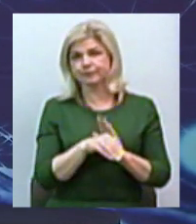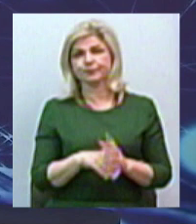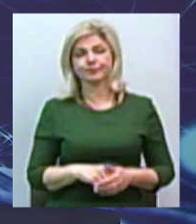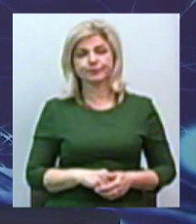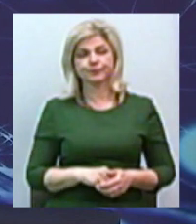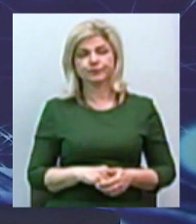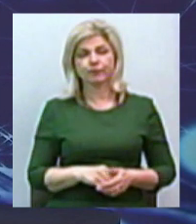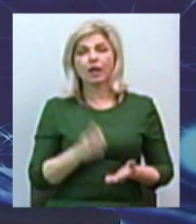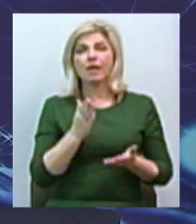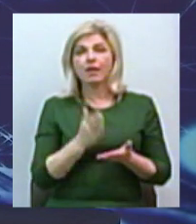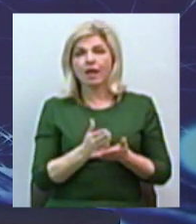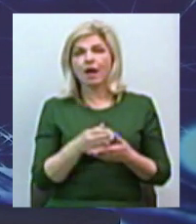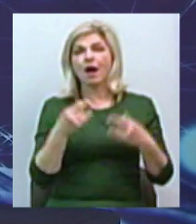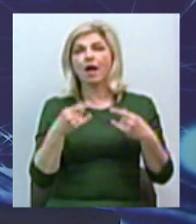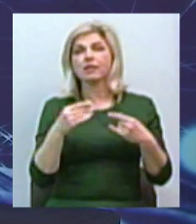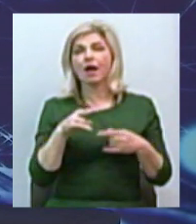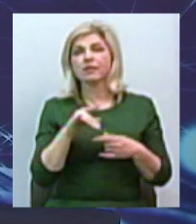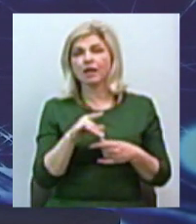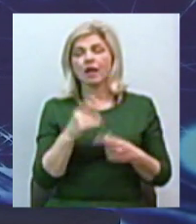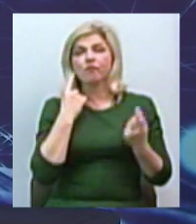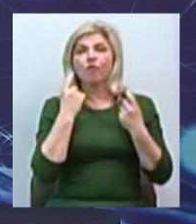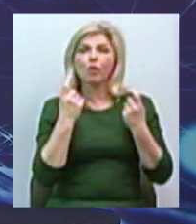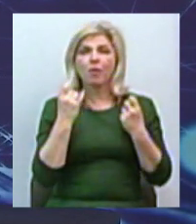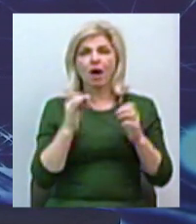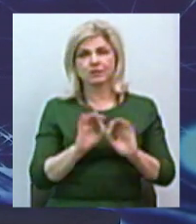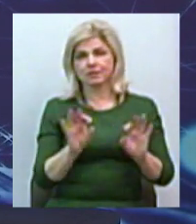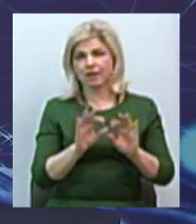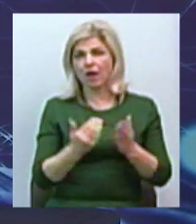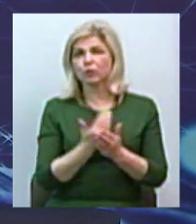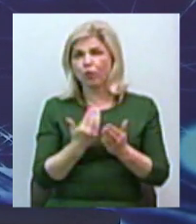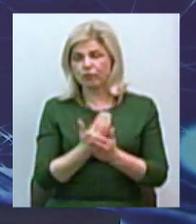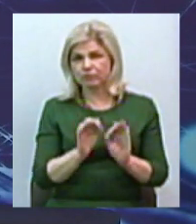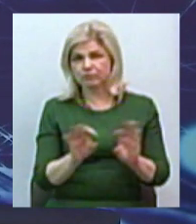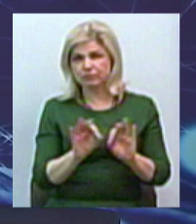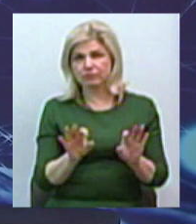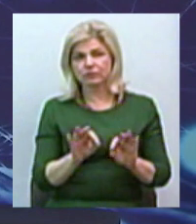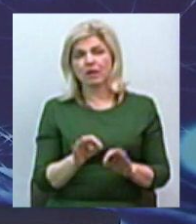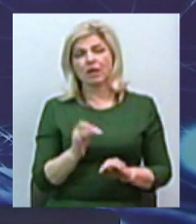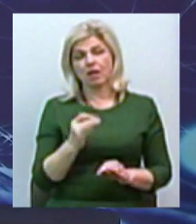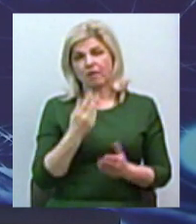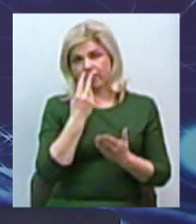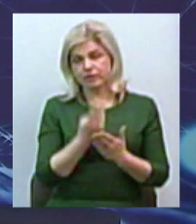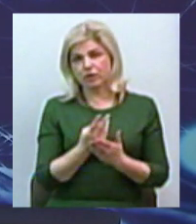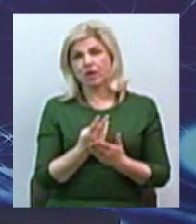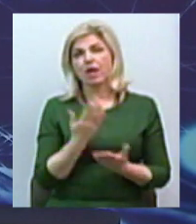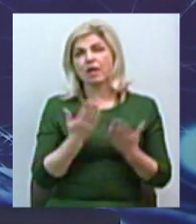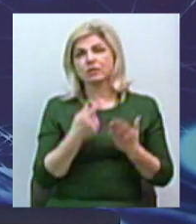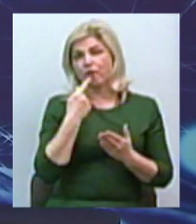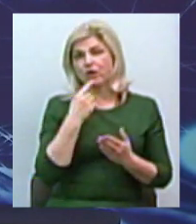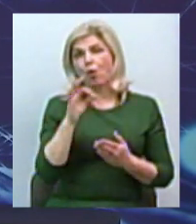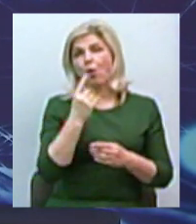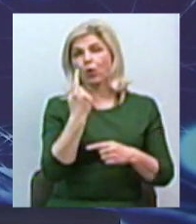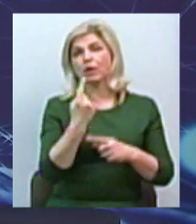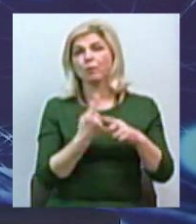Є канали інформаційні, але, як ми бачимо, наприклад, раз уже мова йшла про групу 1 плюс 1,